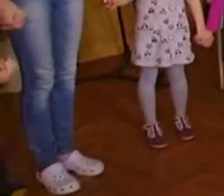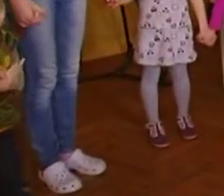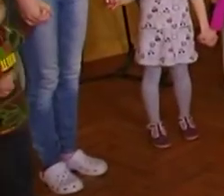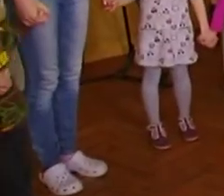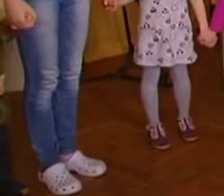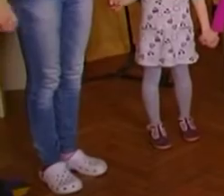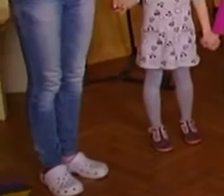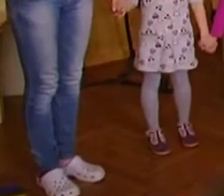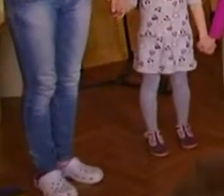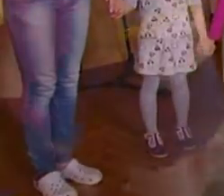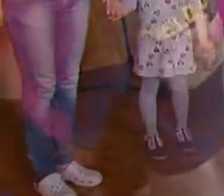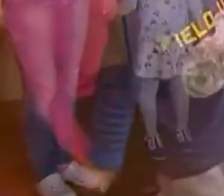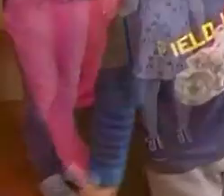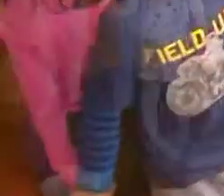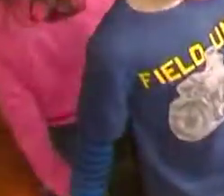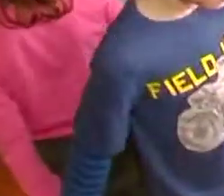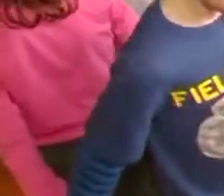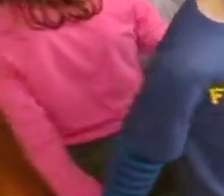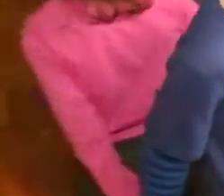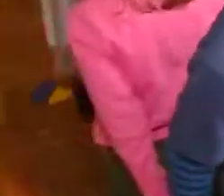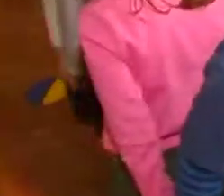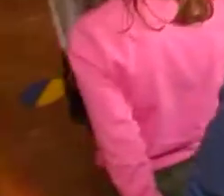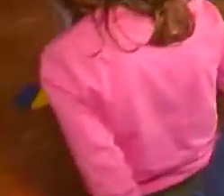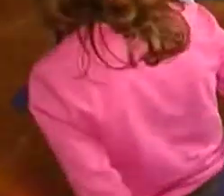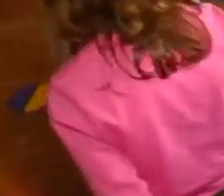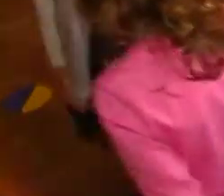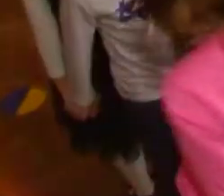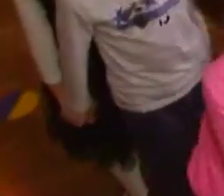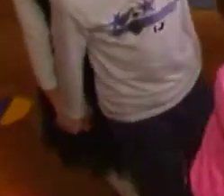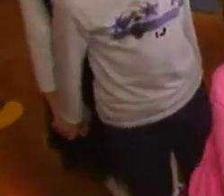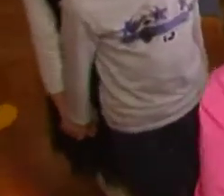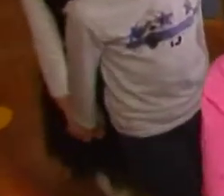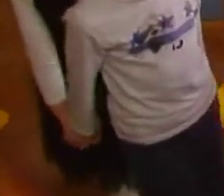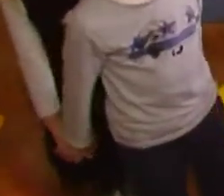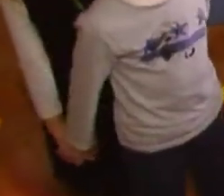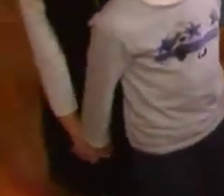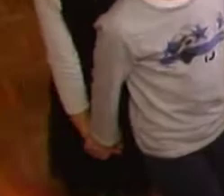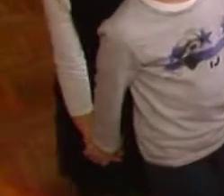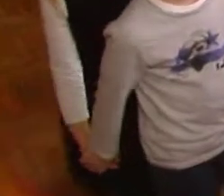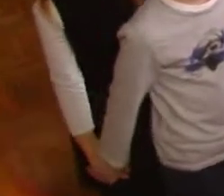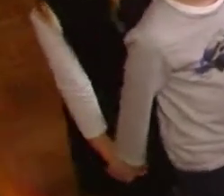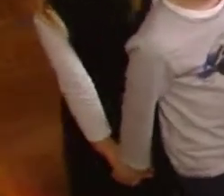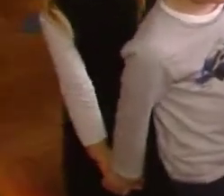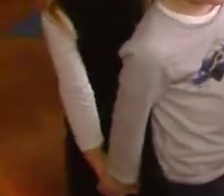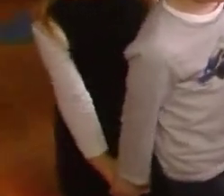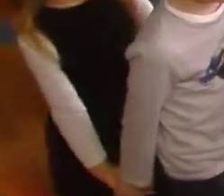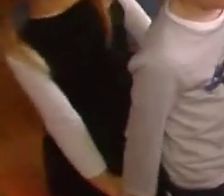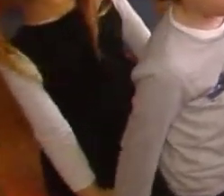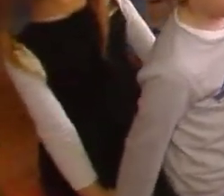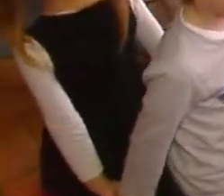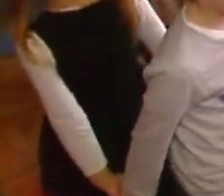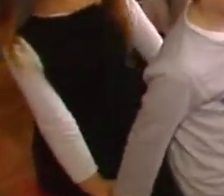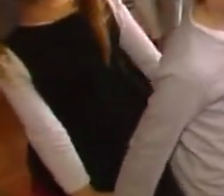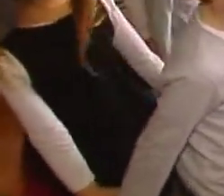jedna od igara s kojom djeca uče međusobno jedno drugome vjerovati i surađivati. Činjenica kako je mi upravo to najdraža